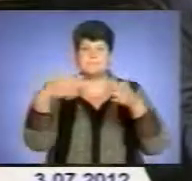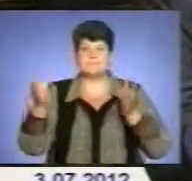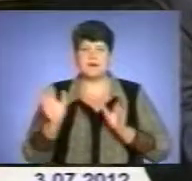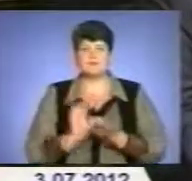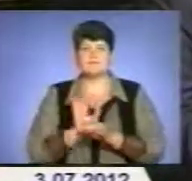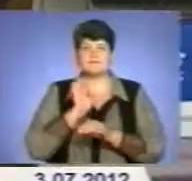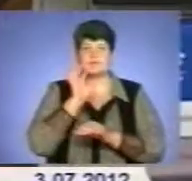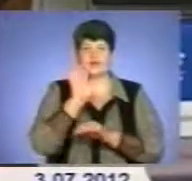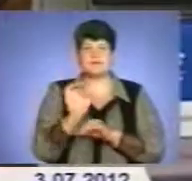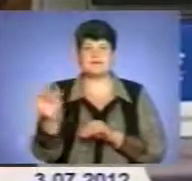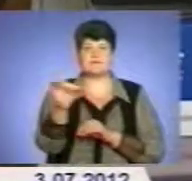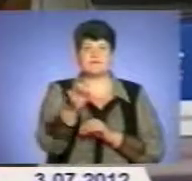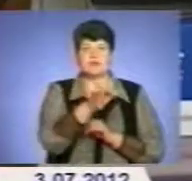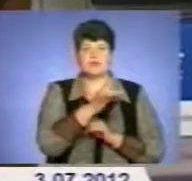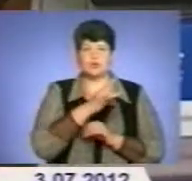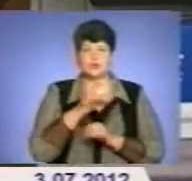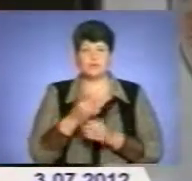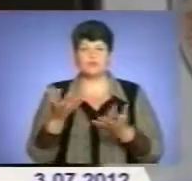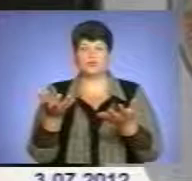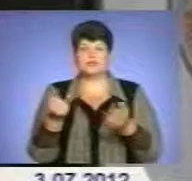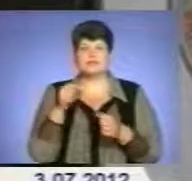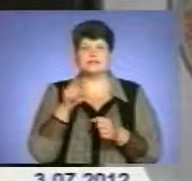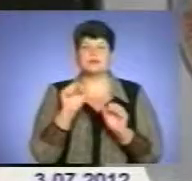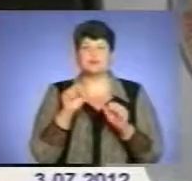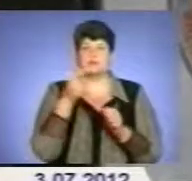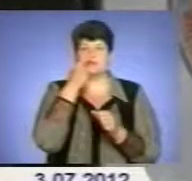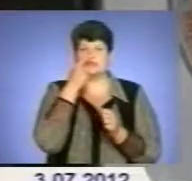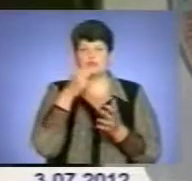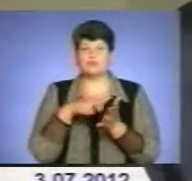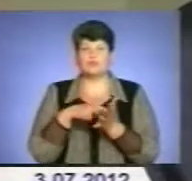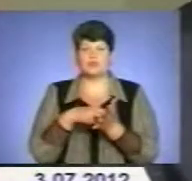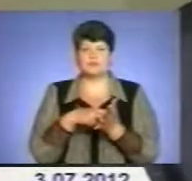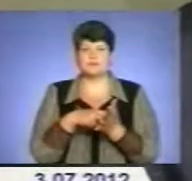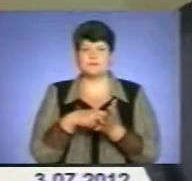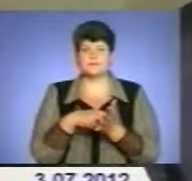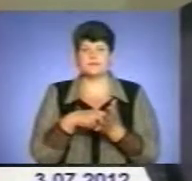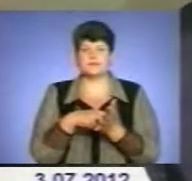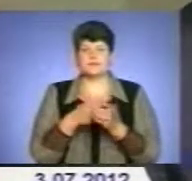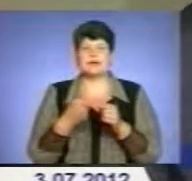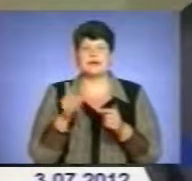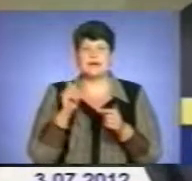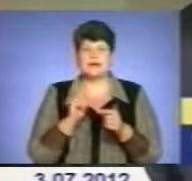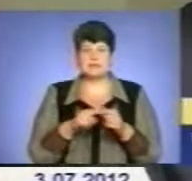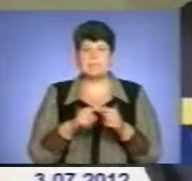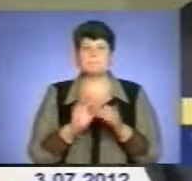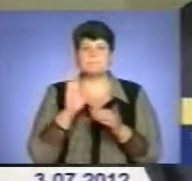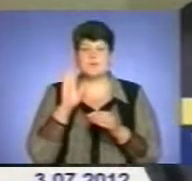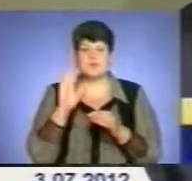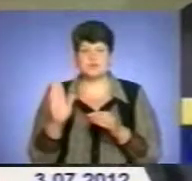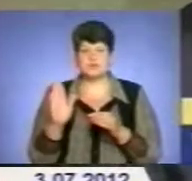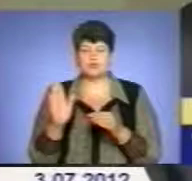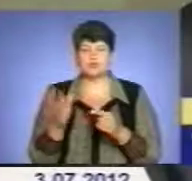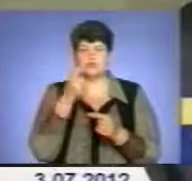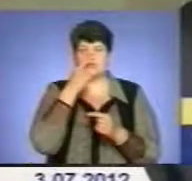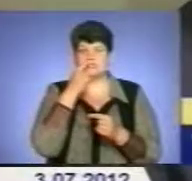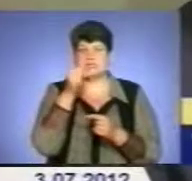відправлять у регіони. Отримати їх можна буде у найближчому відділенні «Укрпошти». Це відбувається вже в течение ближайших місяців.